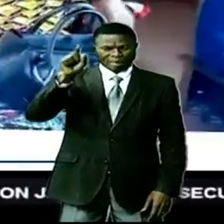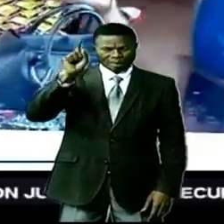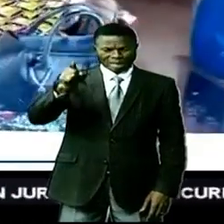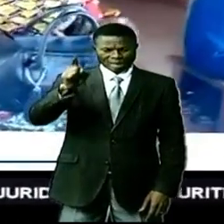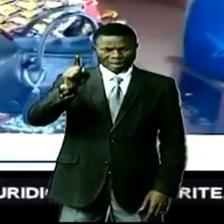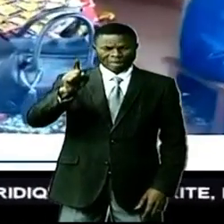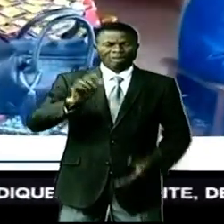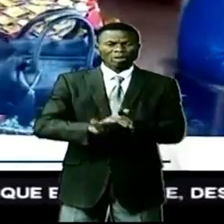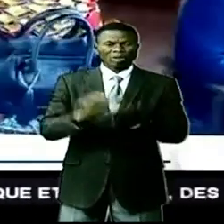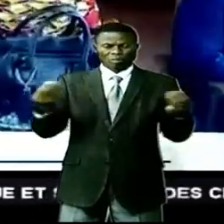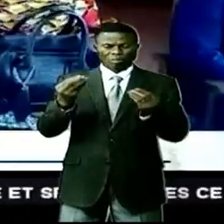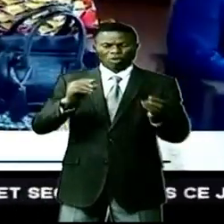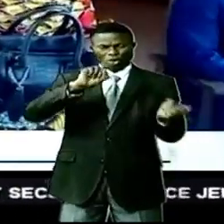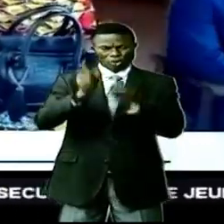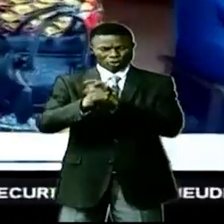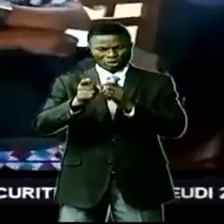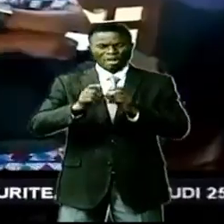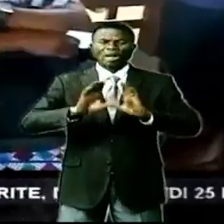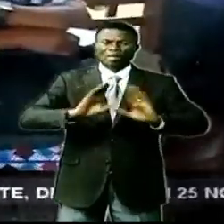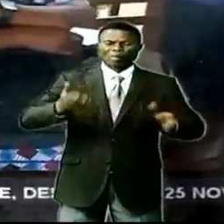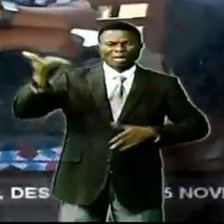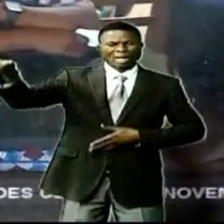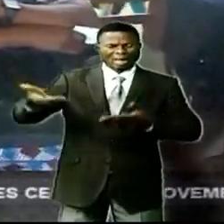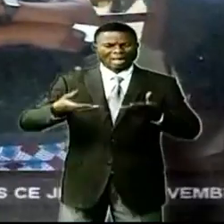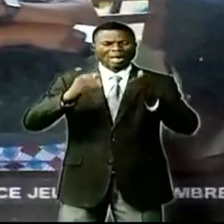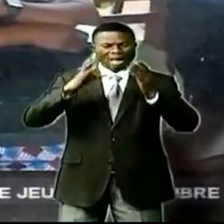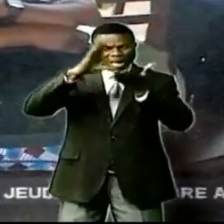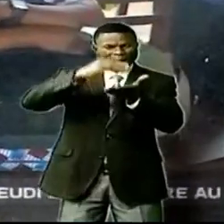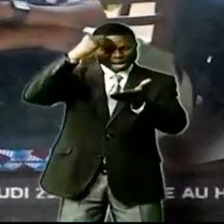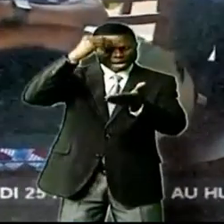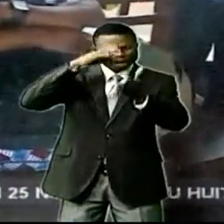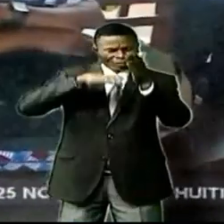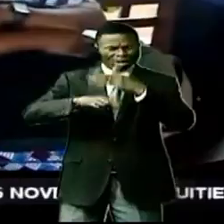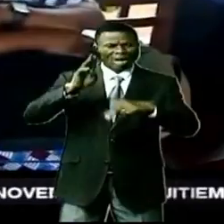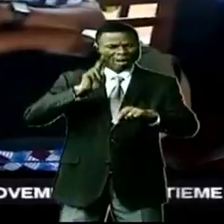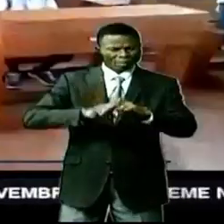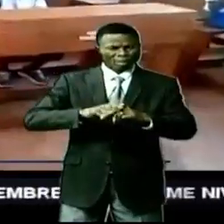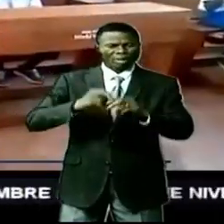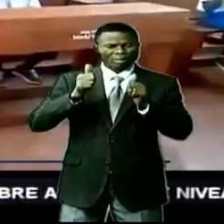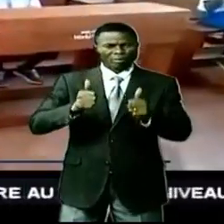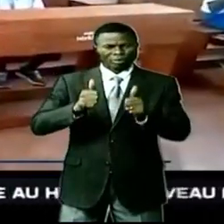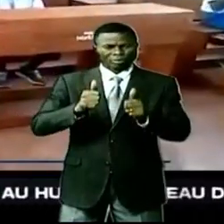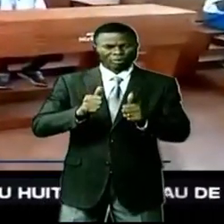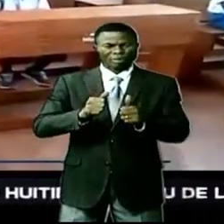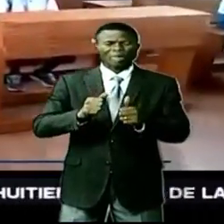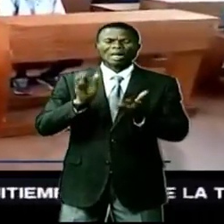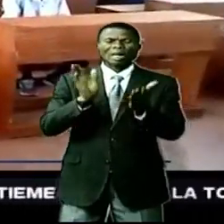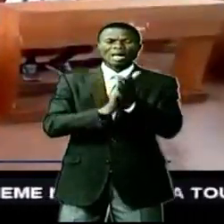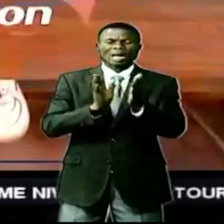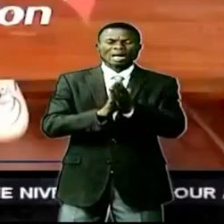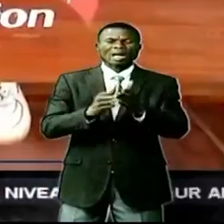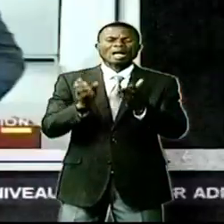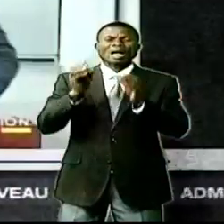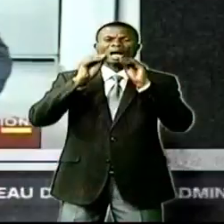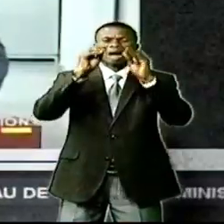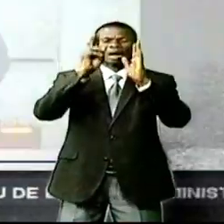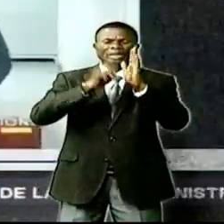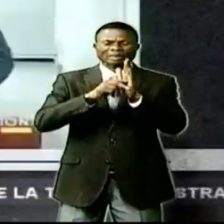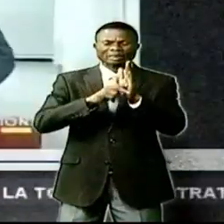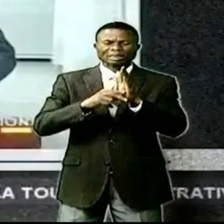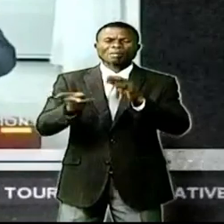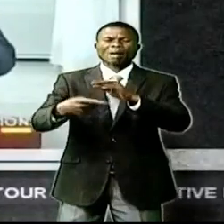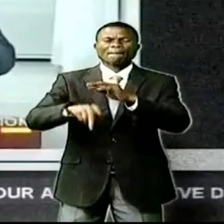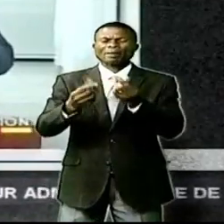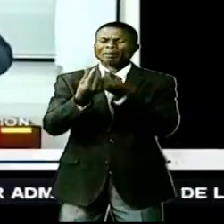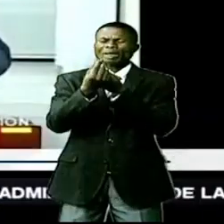1, en vue d'améliorer la capacité d'accueil des classes devenues populeuses, suite à la gratuité de l'enseignement de base, voulue par le